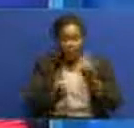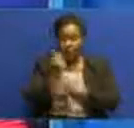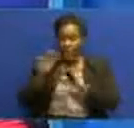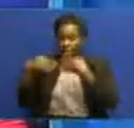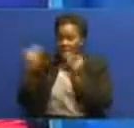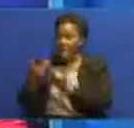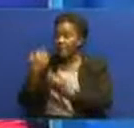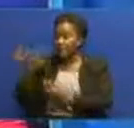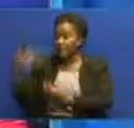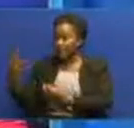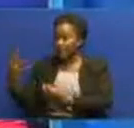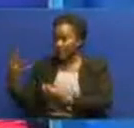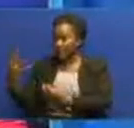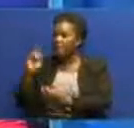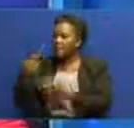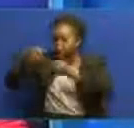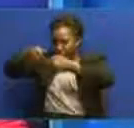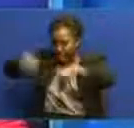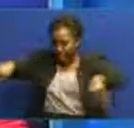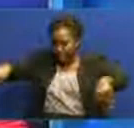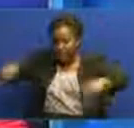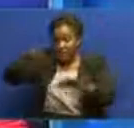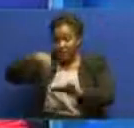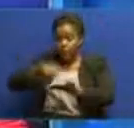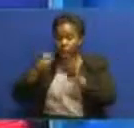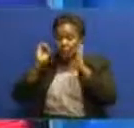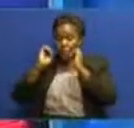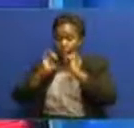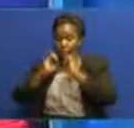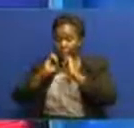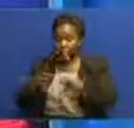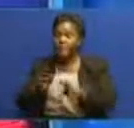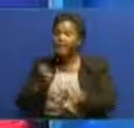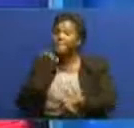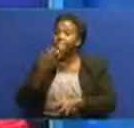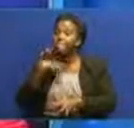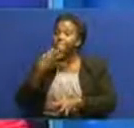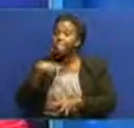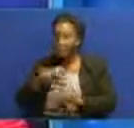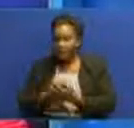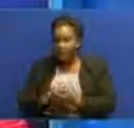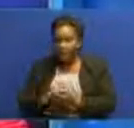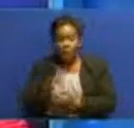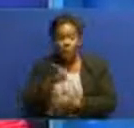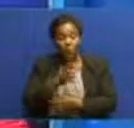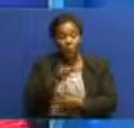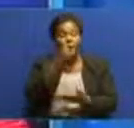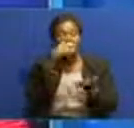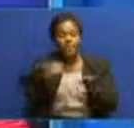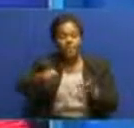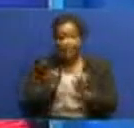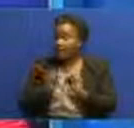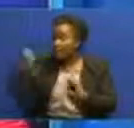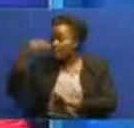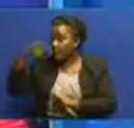na nane zunazo pakana na ujenzi wa kituo kipia chamabasi chambezi luisi hapa Dar eselamu wakililia fidia serikali mebainisha